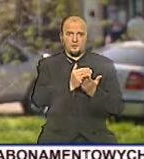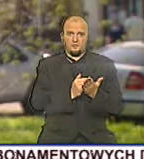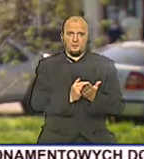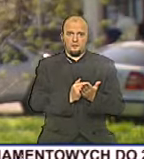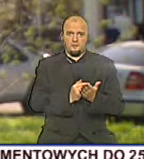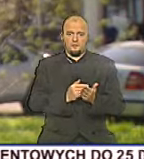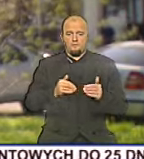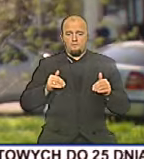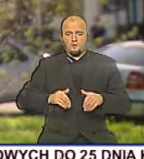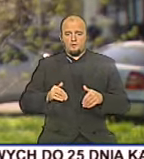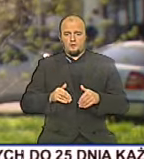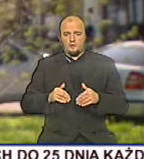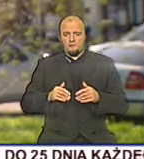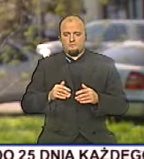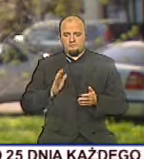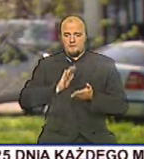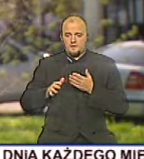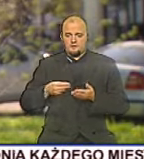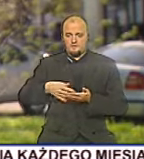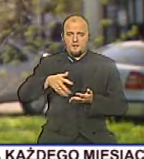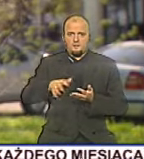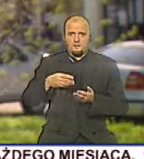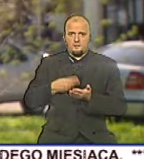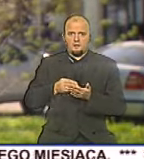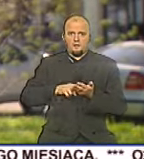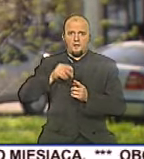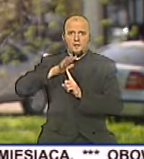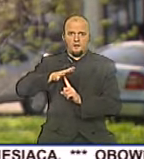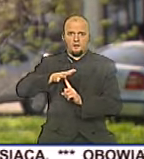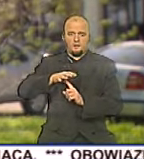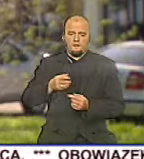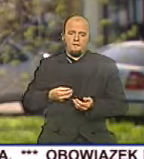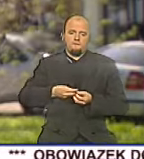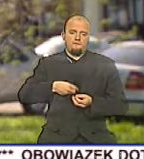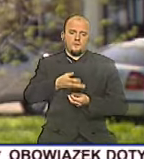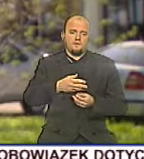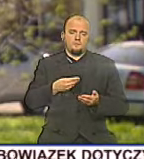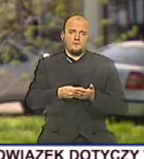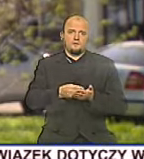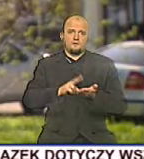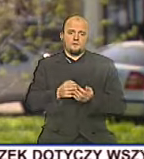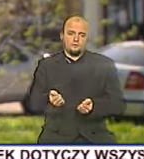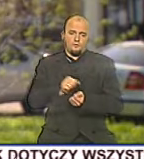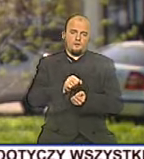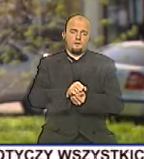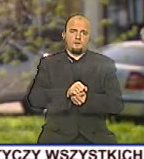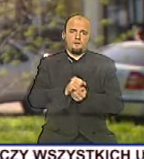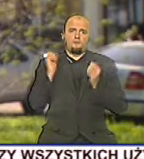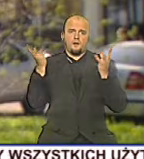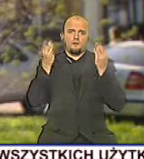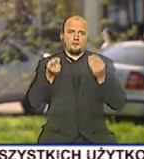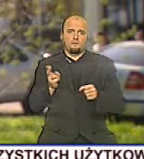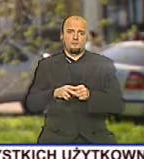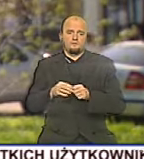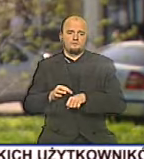lepiej zamiast wydawać tysiące złotych na przelot śmigłowca, wydać te pieniądze na dodatkową karetkę, która przewiezie pacjenta do szpitala